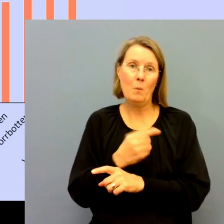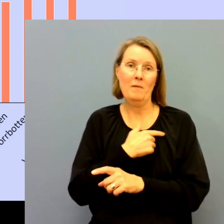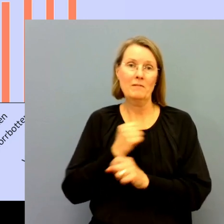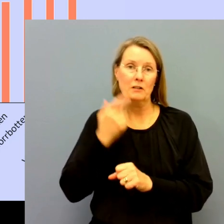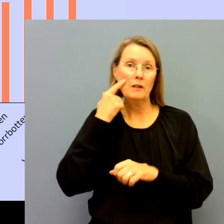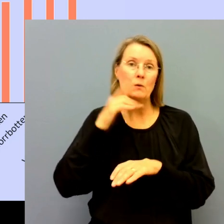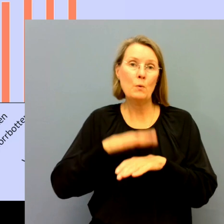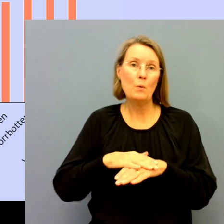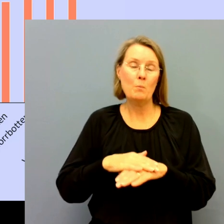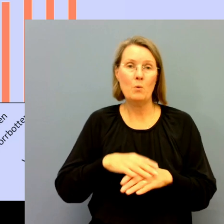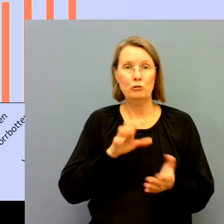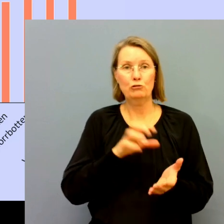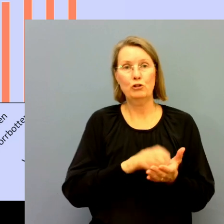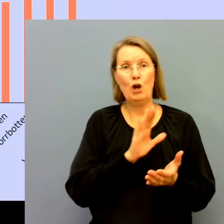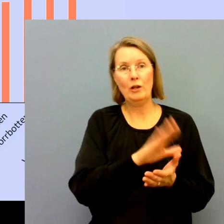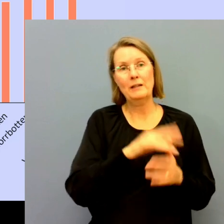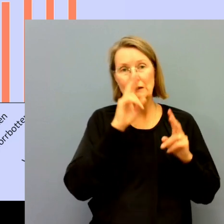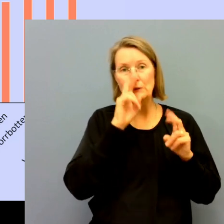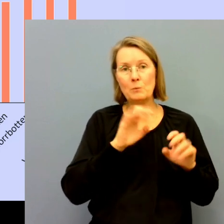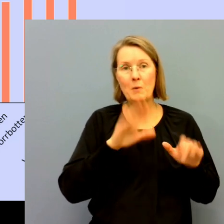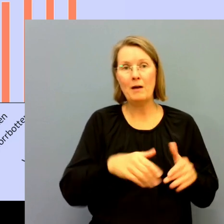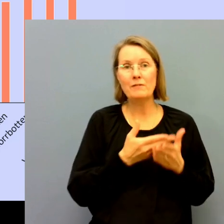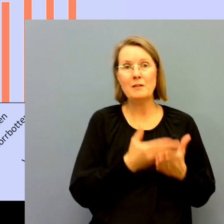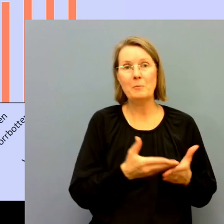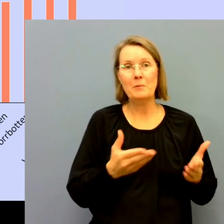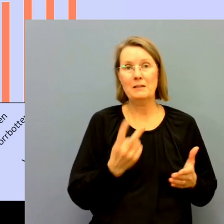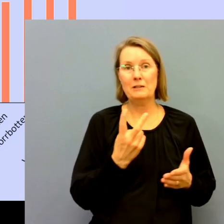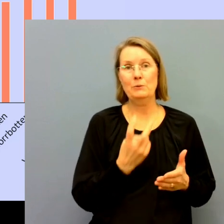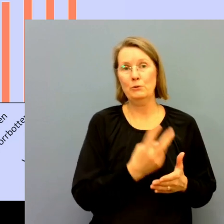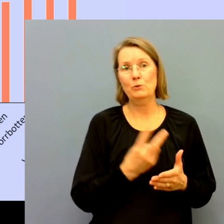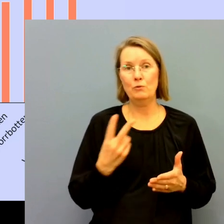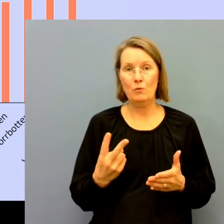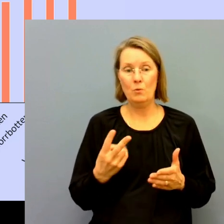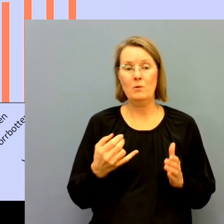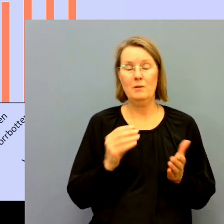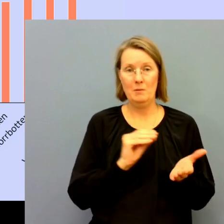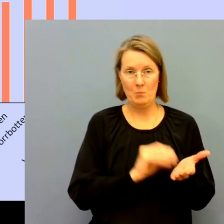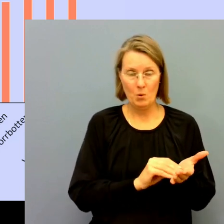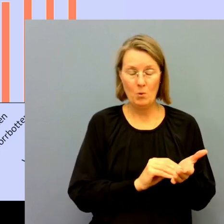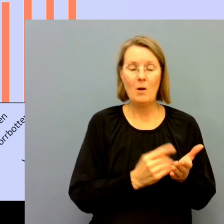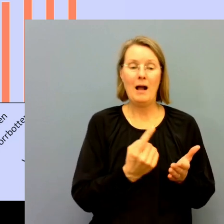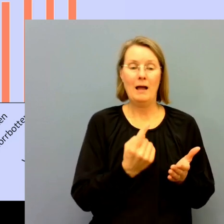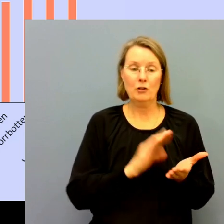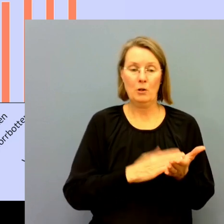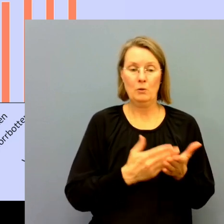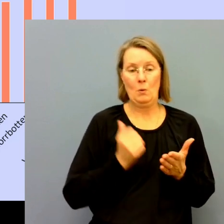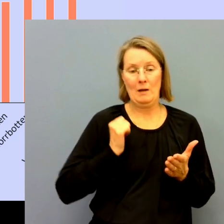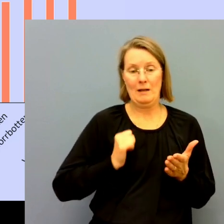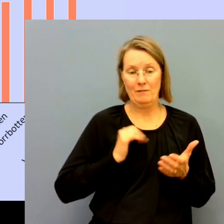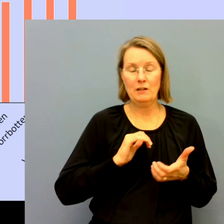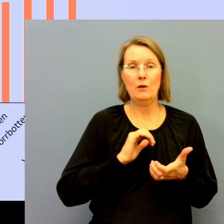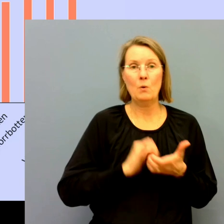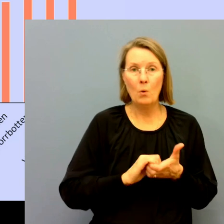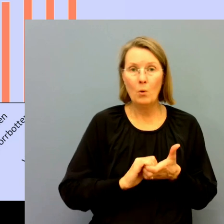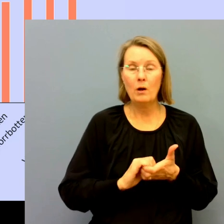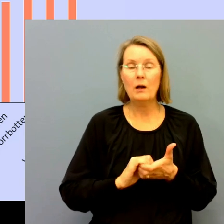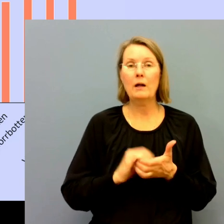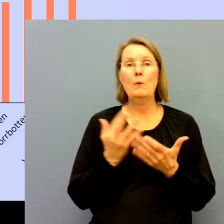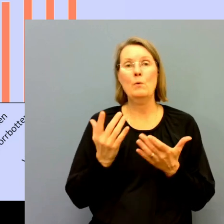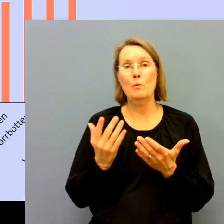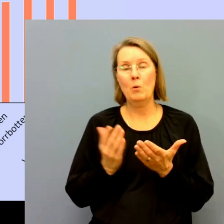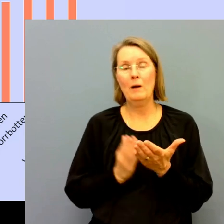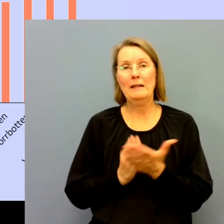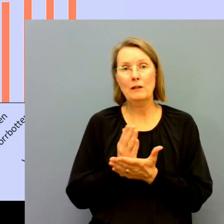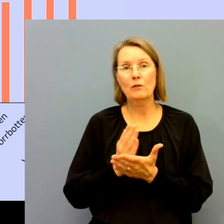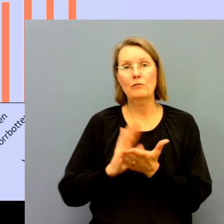på den statliga utredningen som presenterades 2022. I den så ser man att både antalet tolkanvändare och antalet utförda